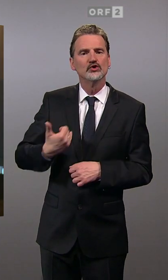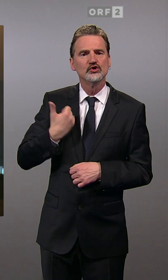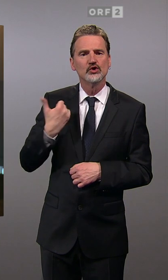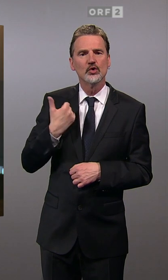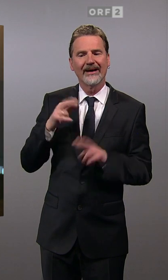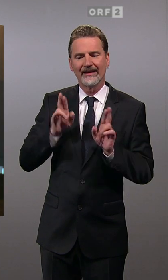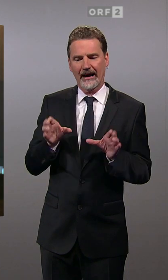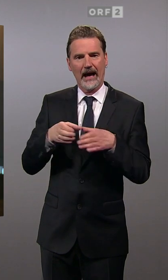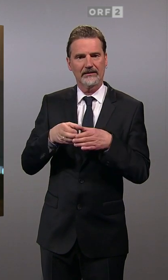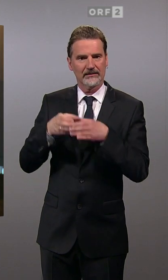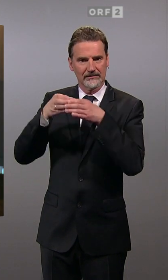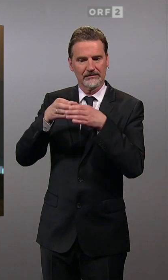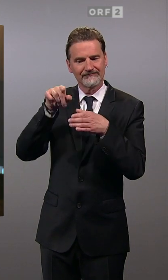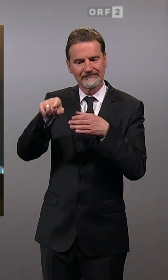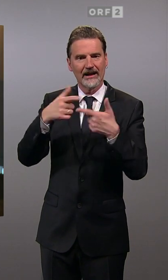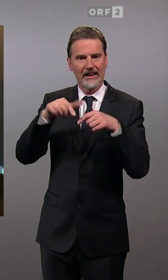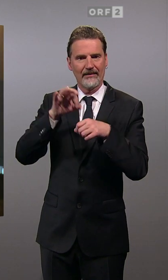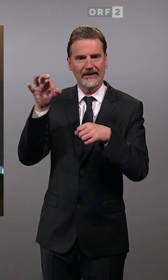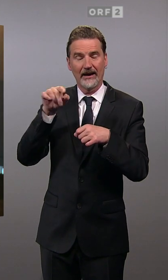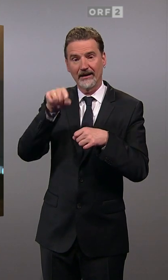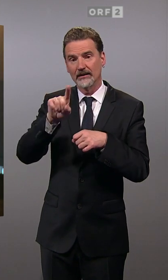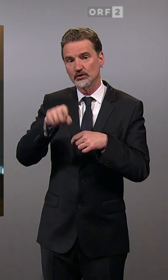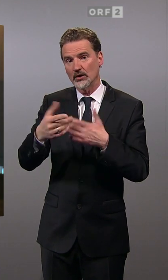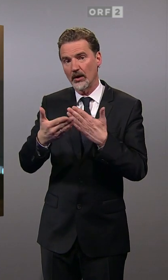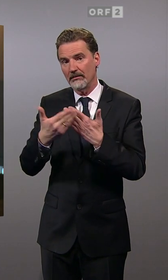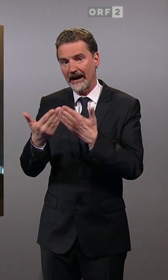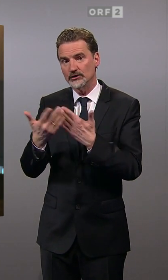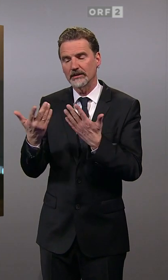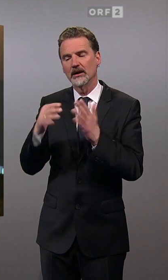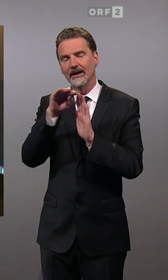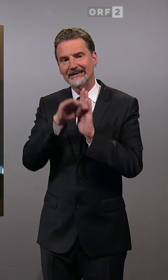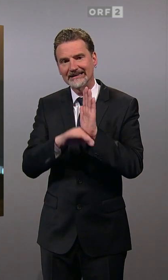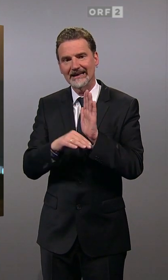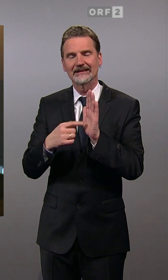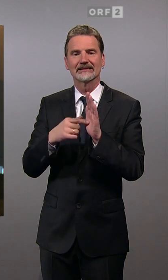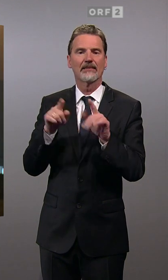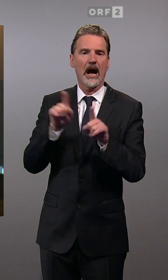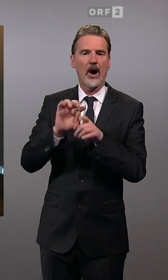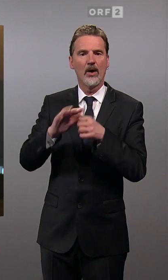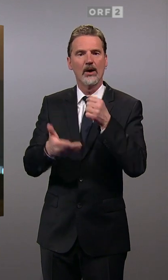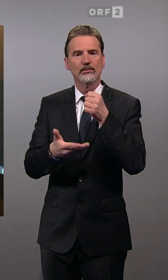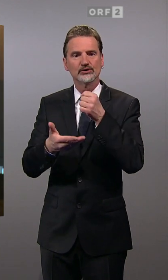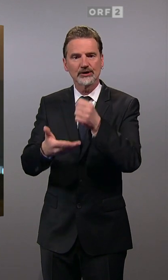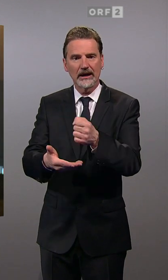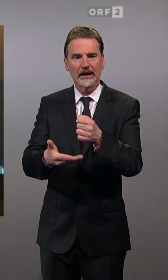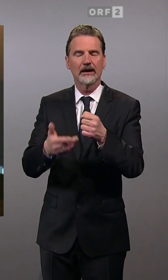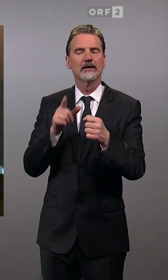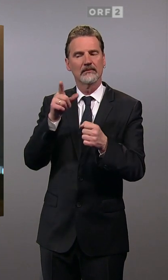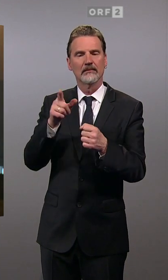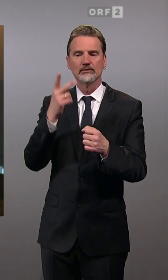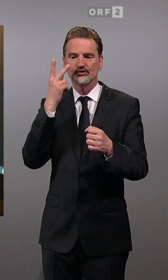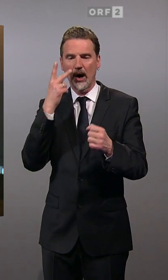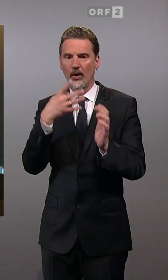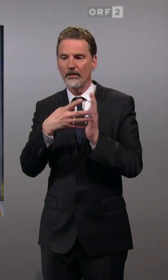installieren im Landtag. Der soll dann beispielsweise Gesetze, aber auch das Budget auf die Zukunftsmauglichkeit